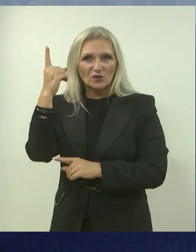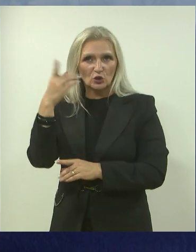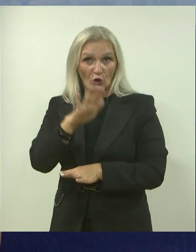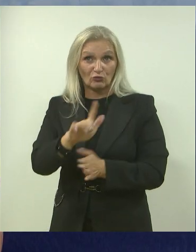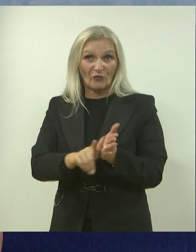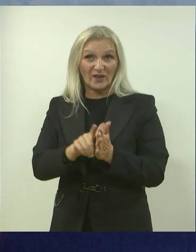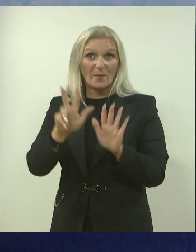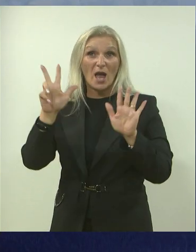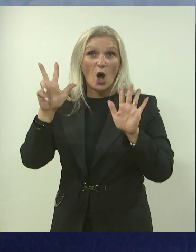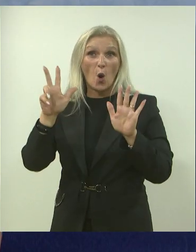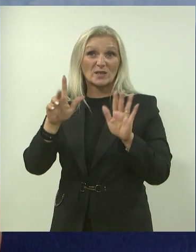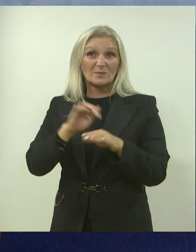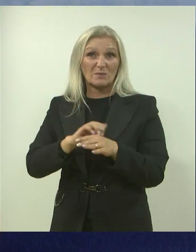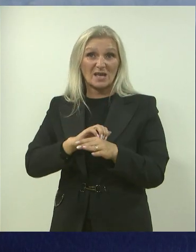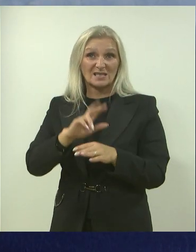samim put je bilo 39,